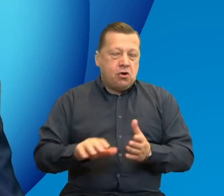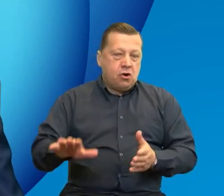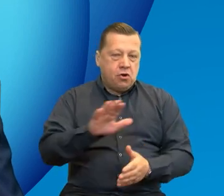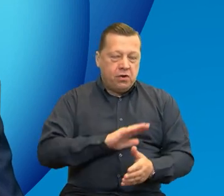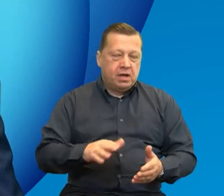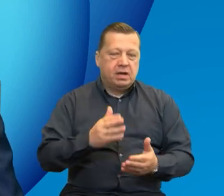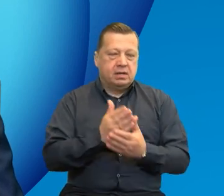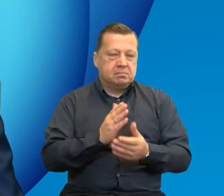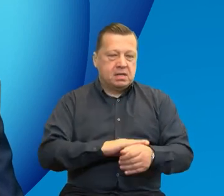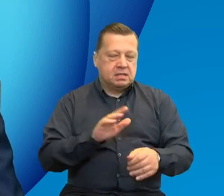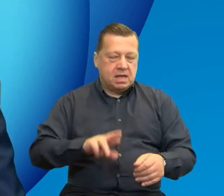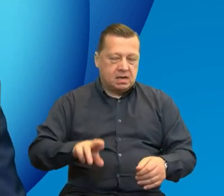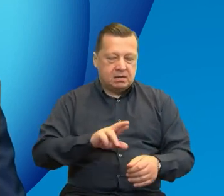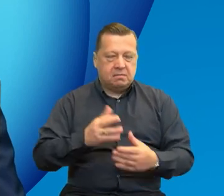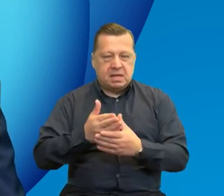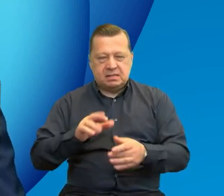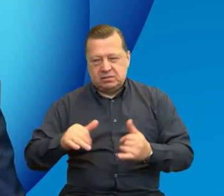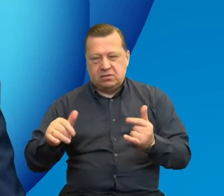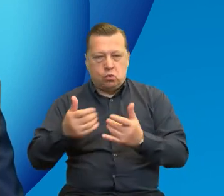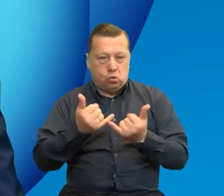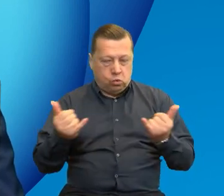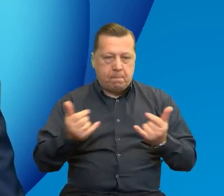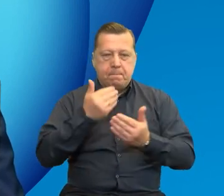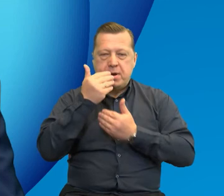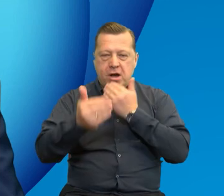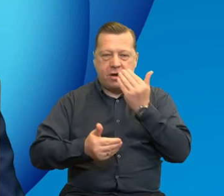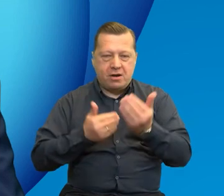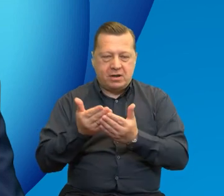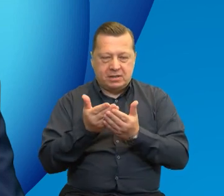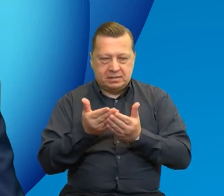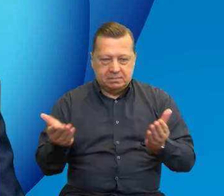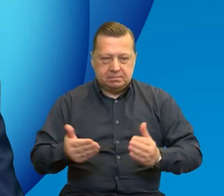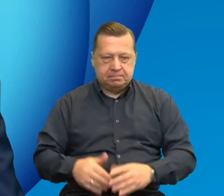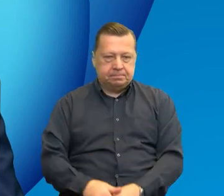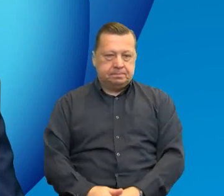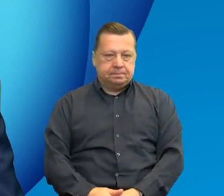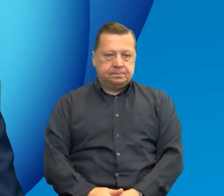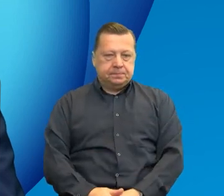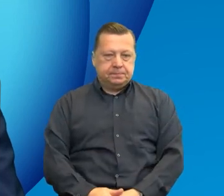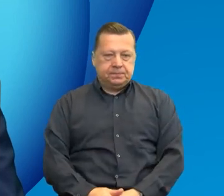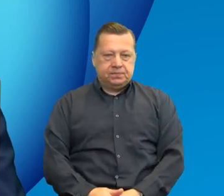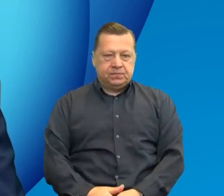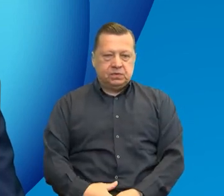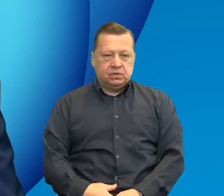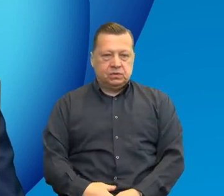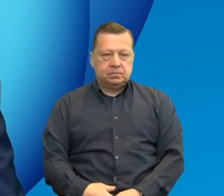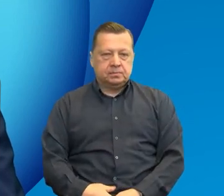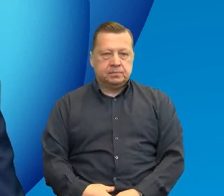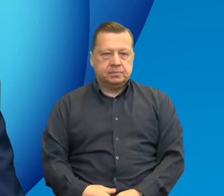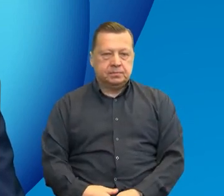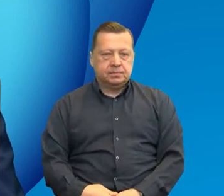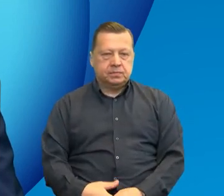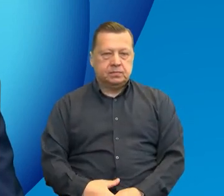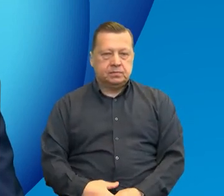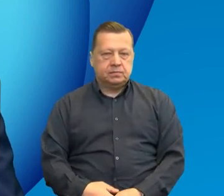transnarodowe i międzyregionalne. Proszę Państwa, w tym momencie na pewno